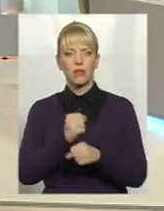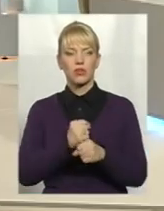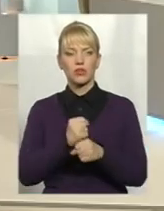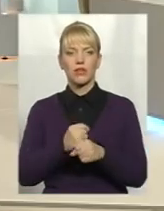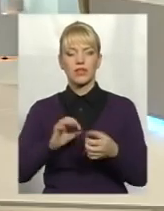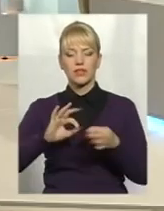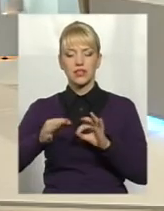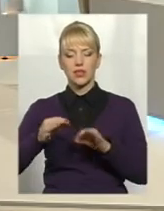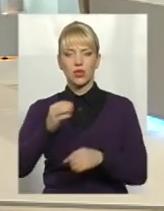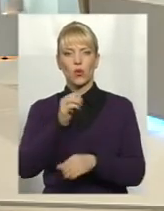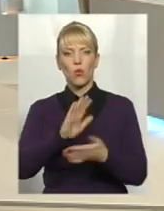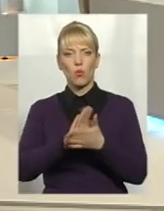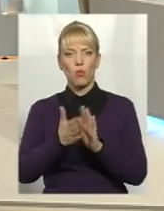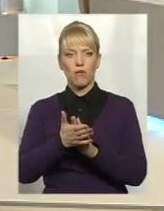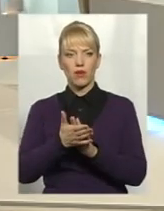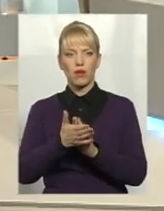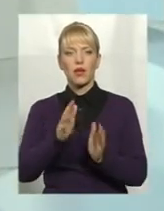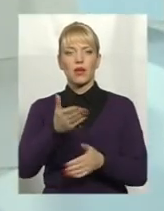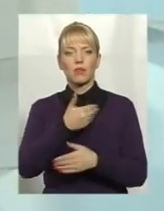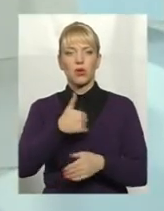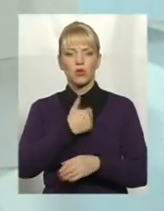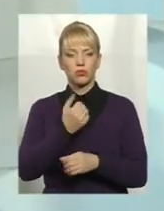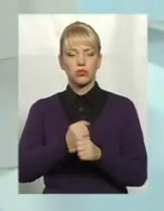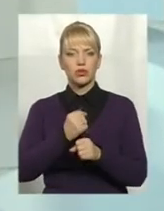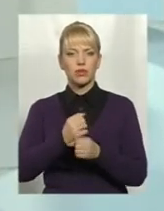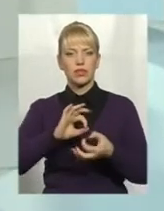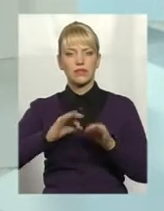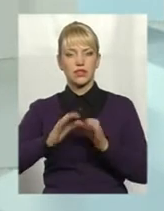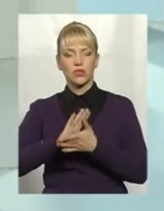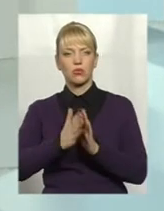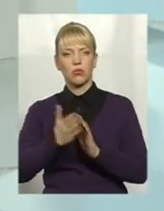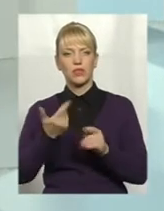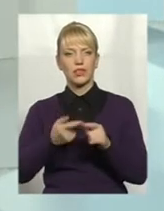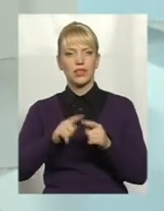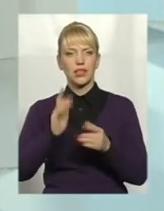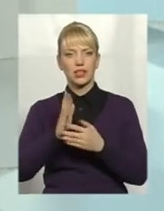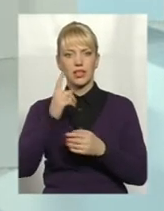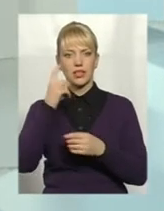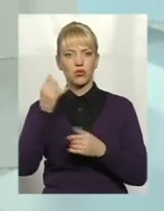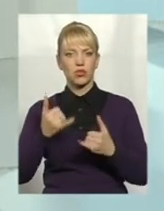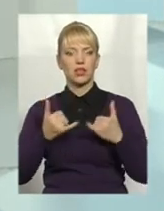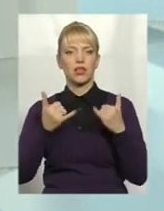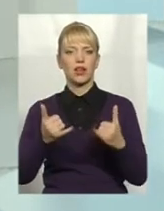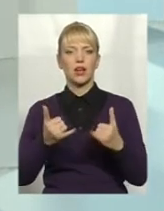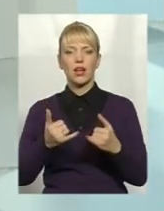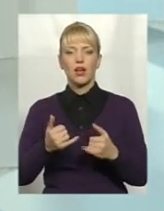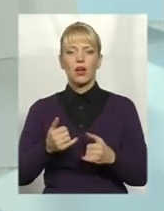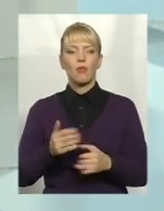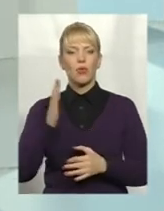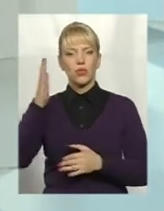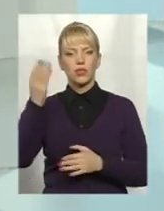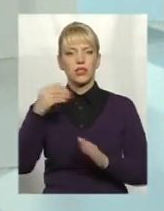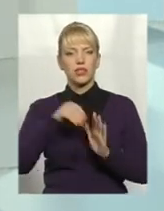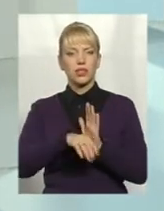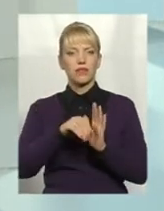умовах, ми хочемо працювати в складних умовах. І це теж є як такий дзвіночок для потенційних інвесторів, які